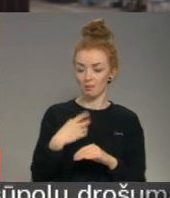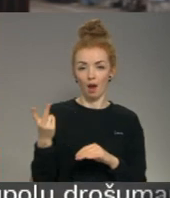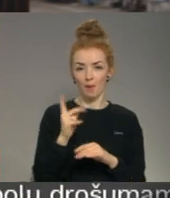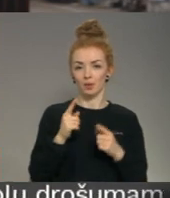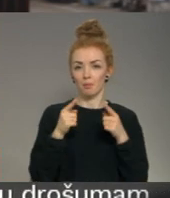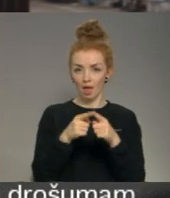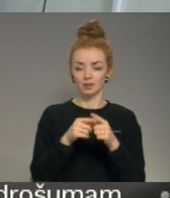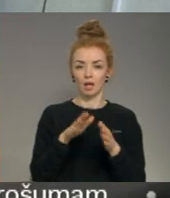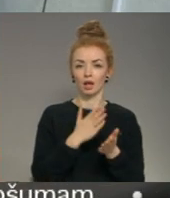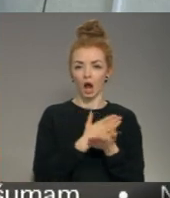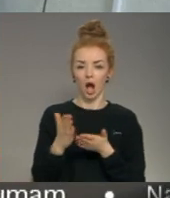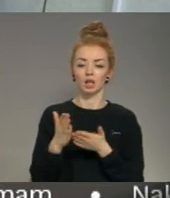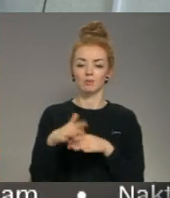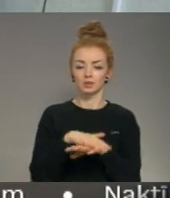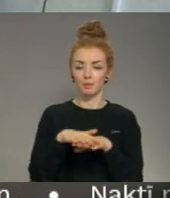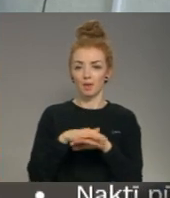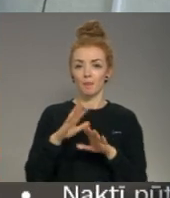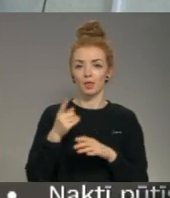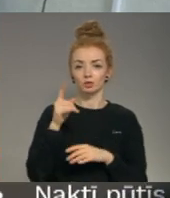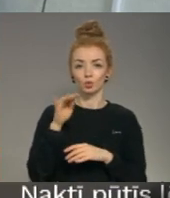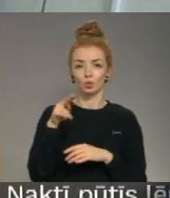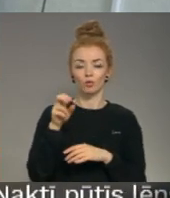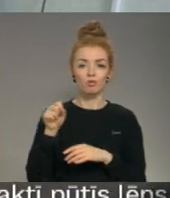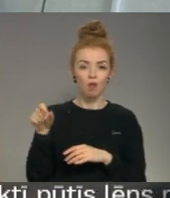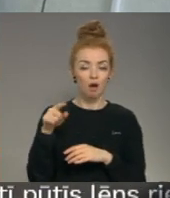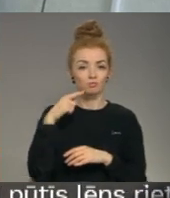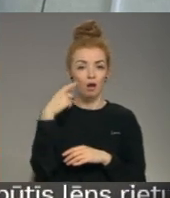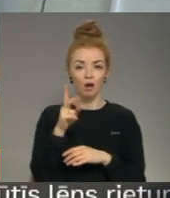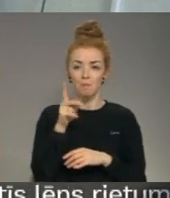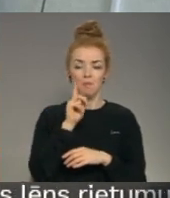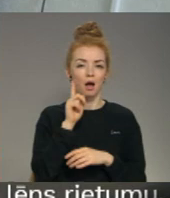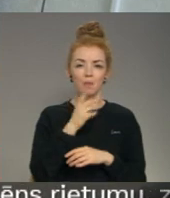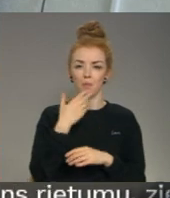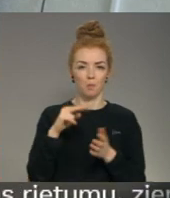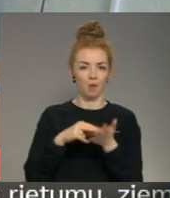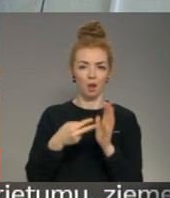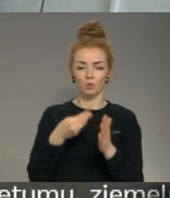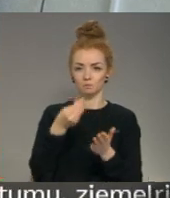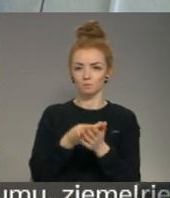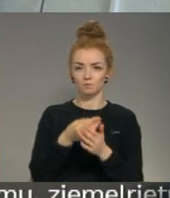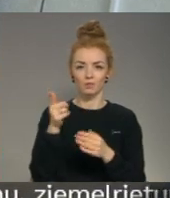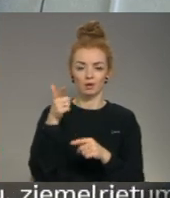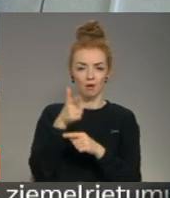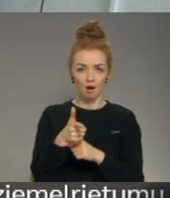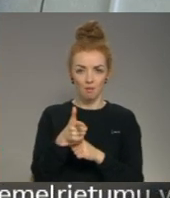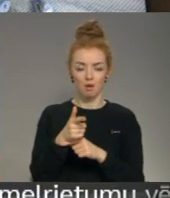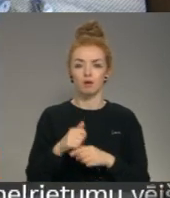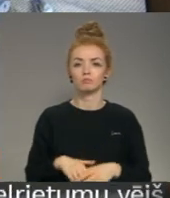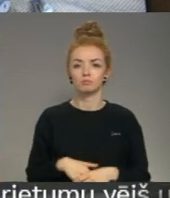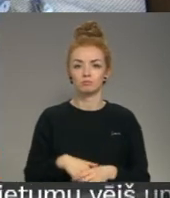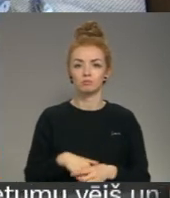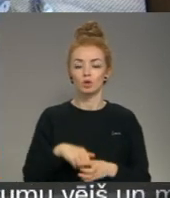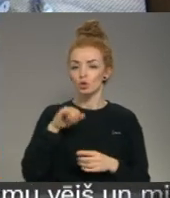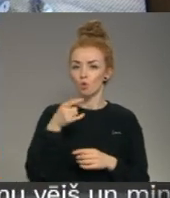nodrošinās tā virsko kārtība. Savukārt skrundas nomada pašvaldība atzīst, ka pagaidām nedomā par numara zīmju atpazīšanas kameru iepirkšanu,